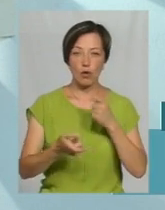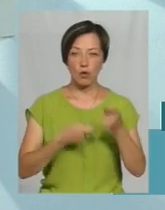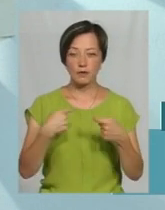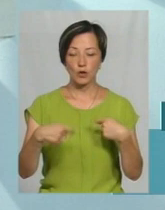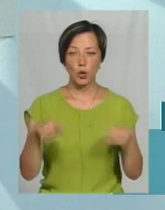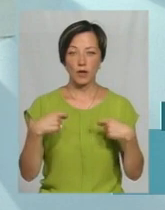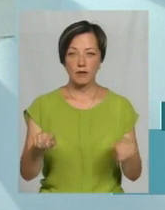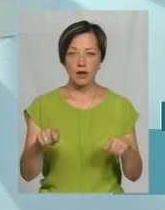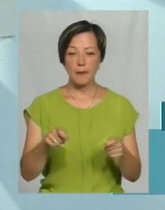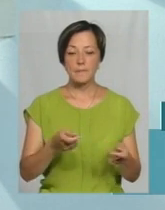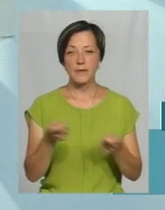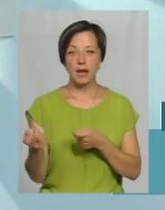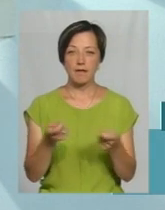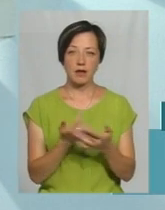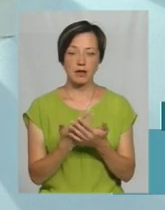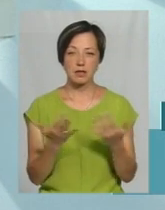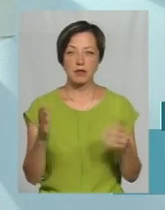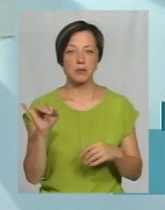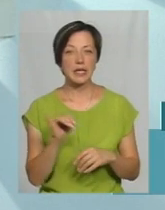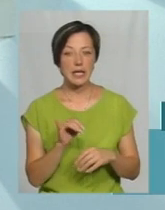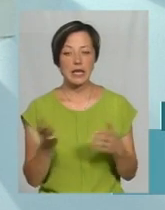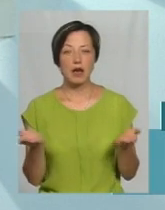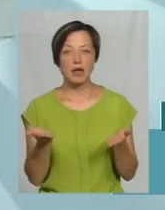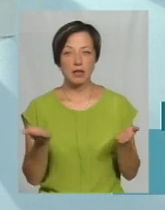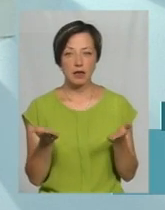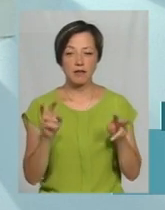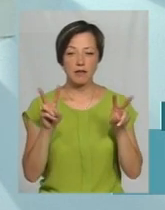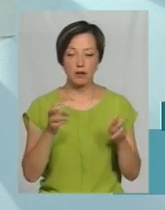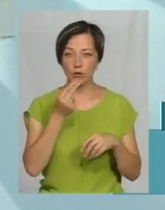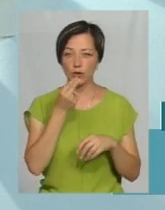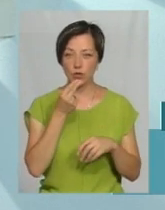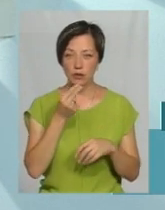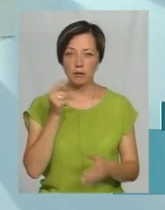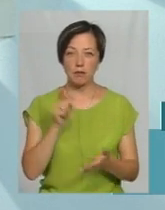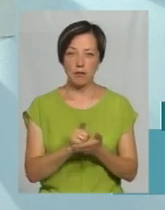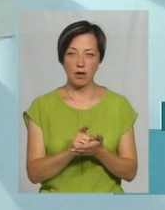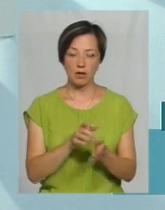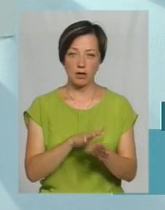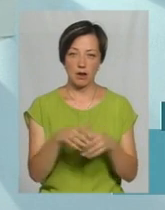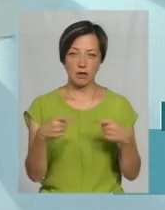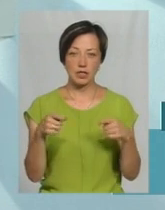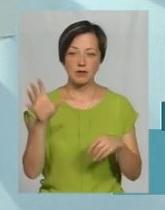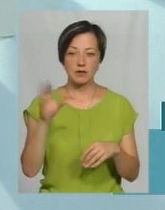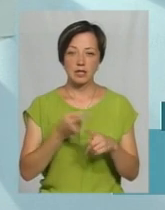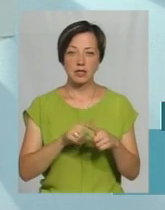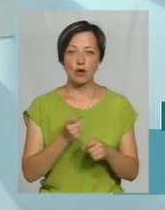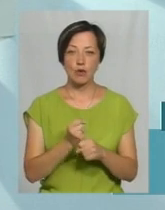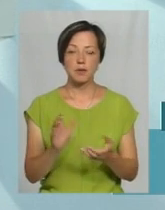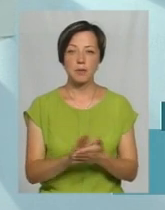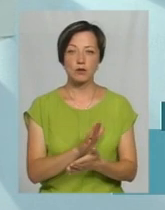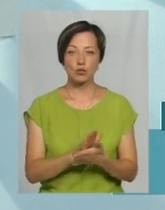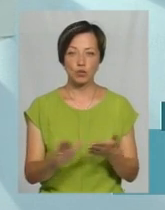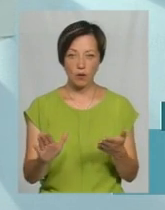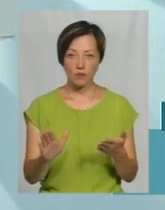торгівлею, перевезеннями, і яким видом продукції харчування вони мають реалізовуватися. Це все робиться безкоштовно,